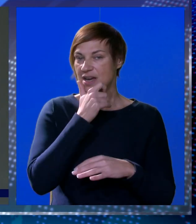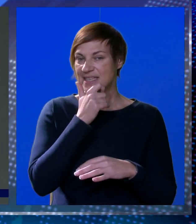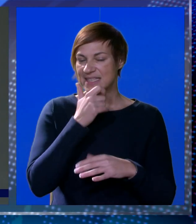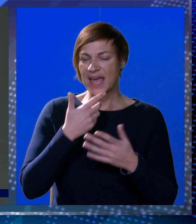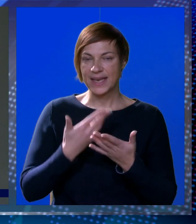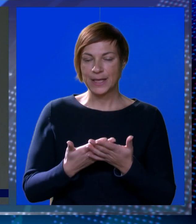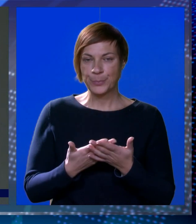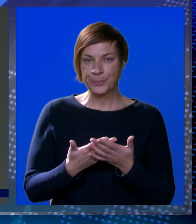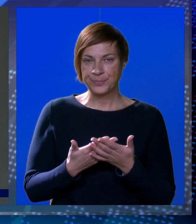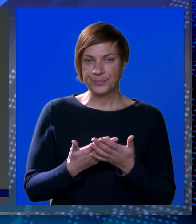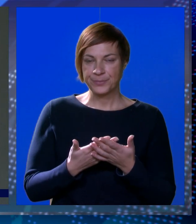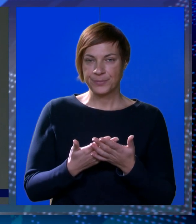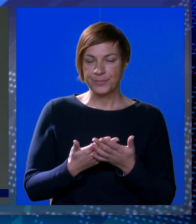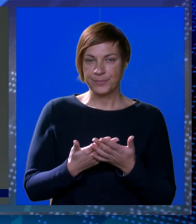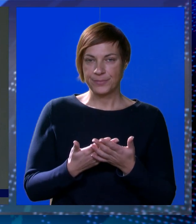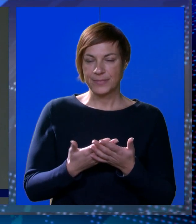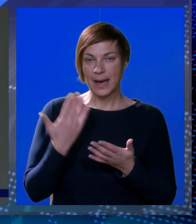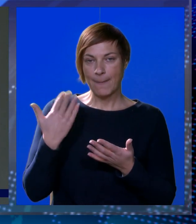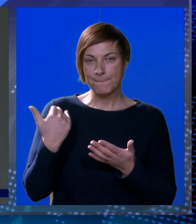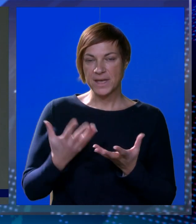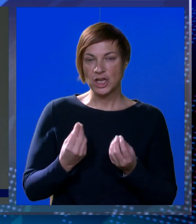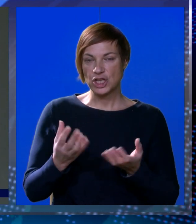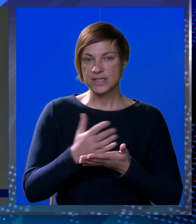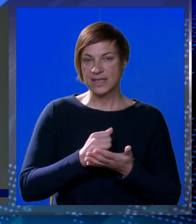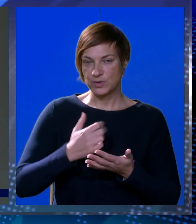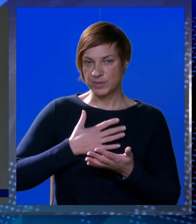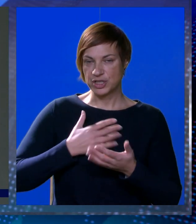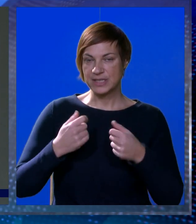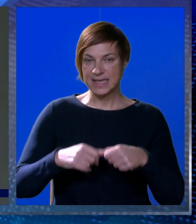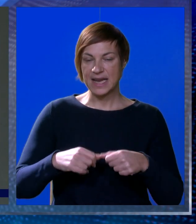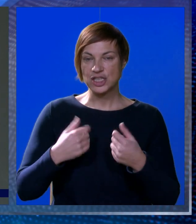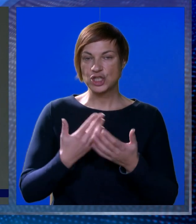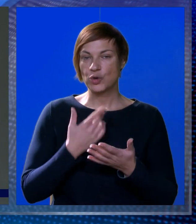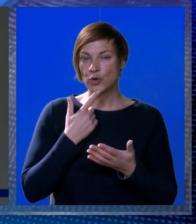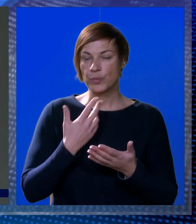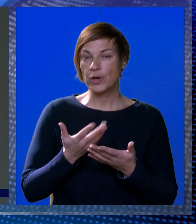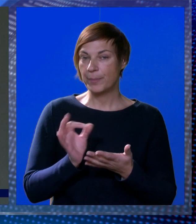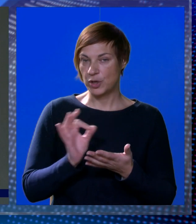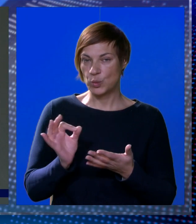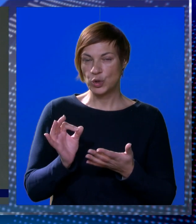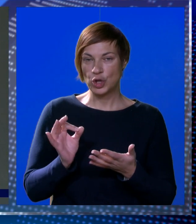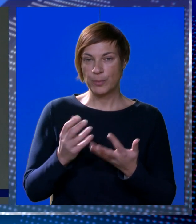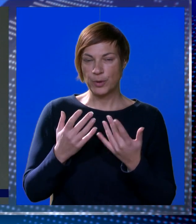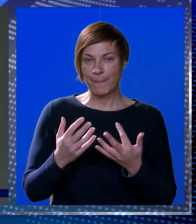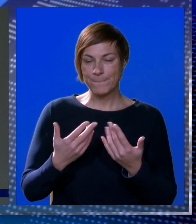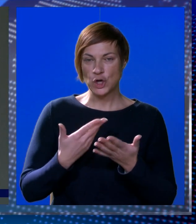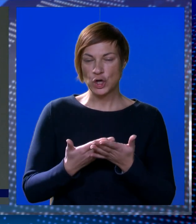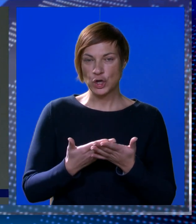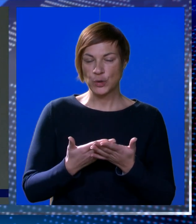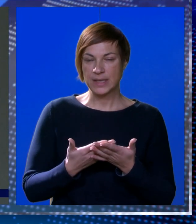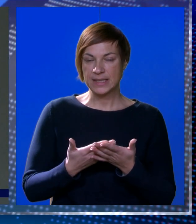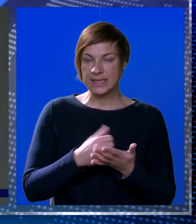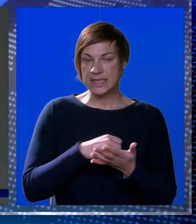najstarijih veterana. I evo, bilo je dosta uspješno i za naš klub, koji je bio u dobrom broju na